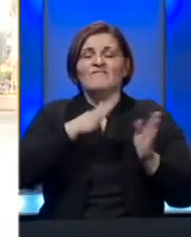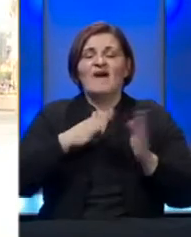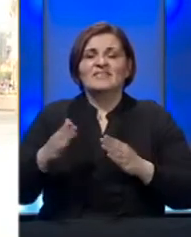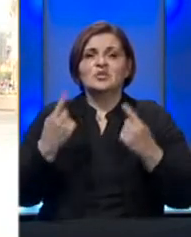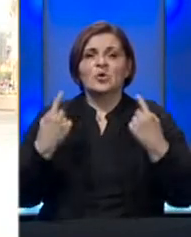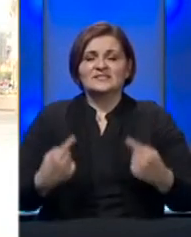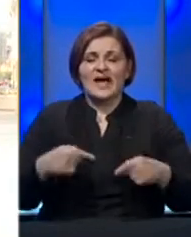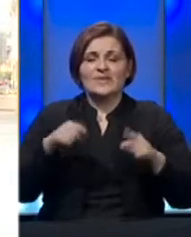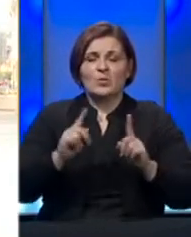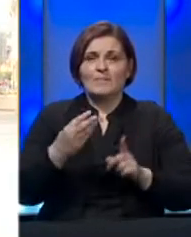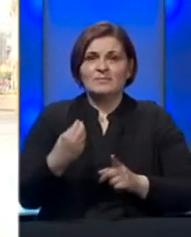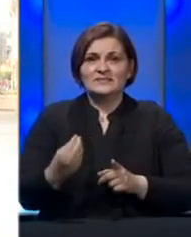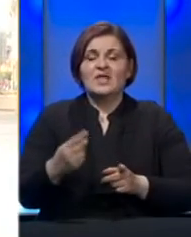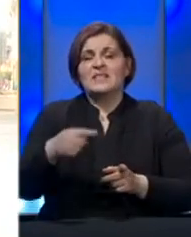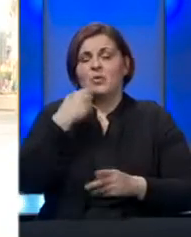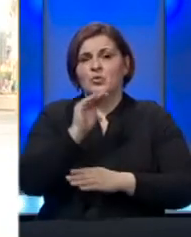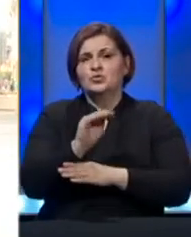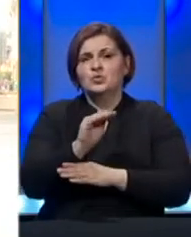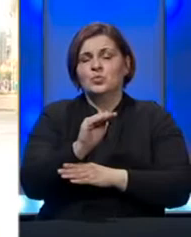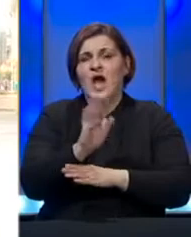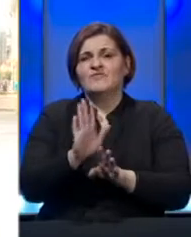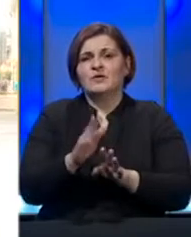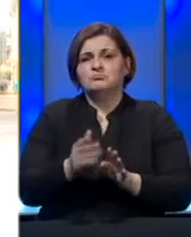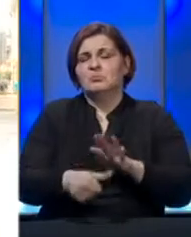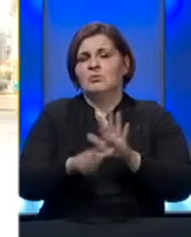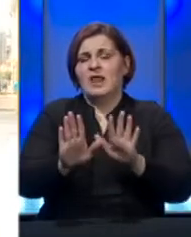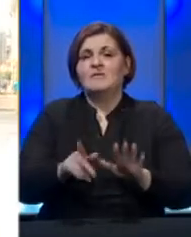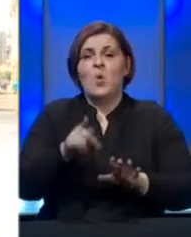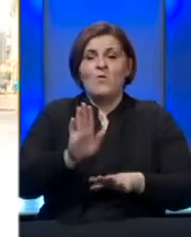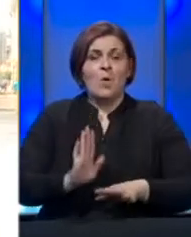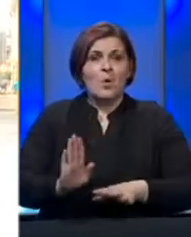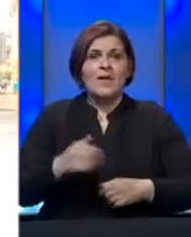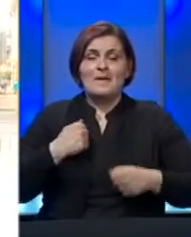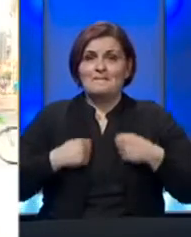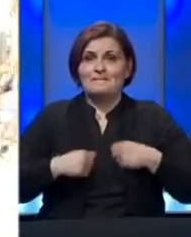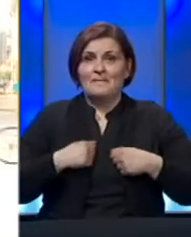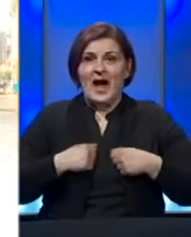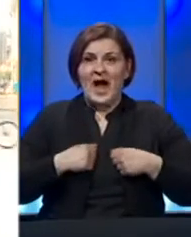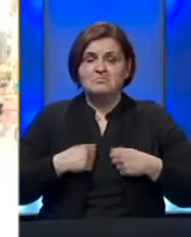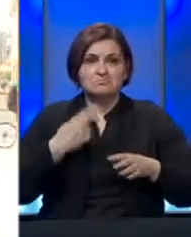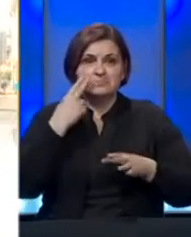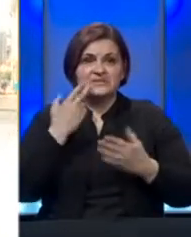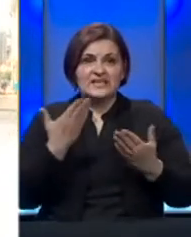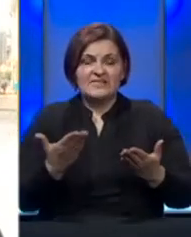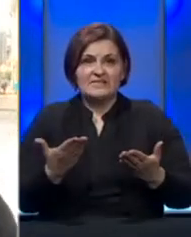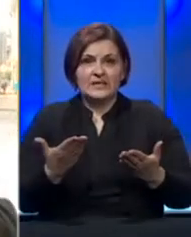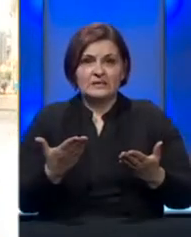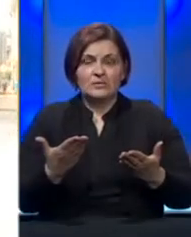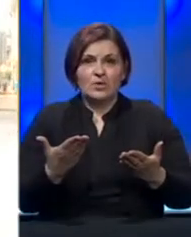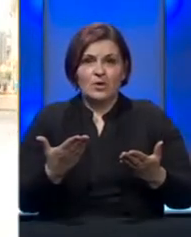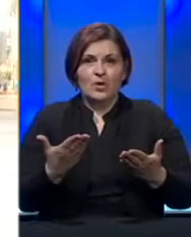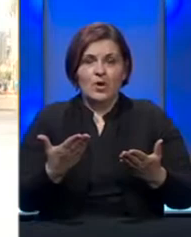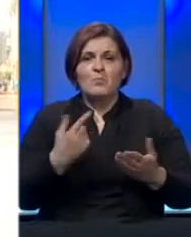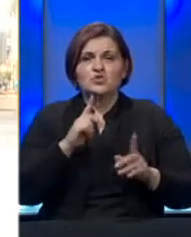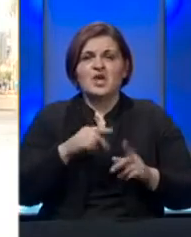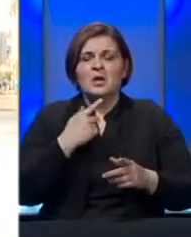stanja u ovom entitetu, barem su tako najavili nadlažni. U ovom trenutku Banja Luci je prilično očigledno da se, pa mogu